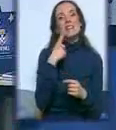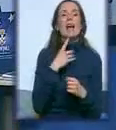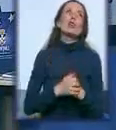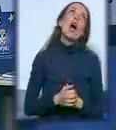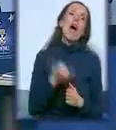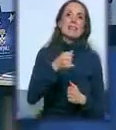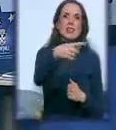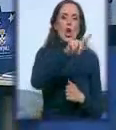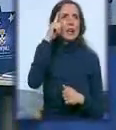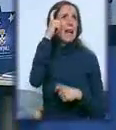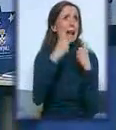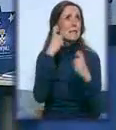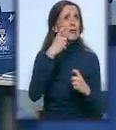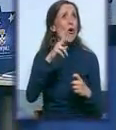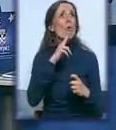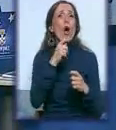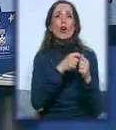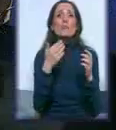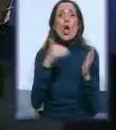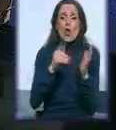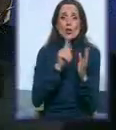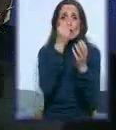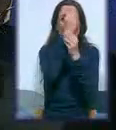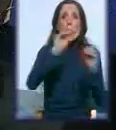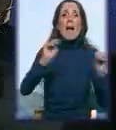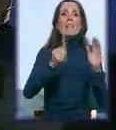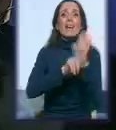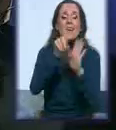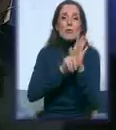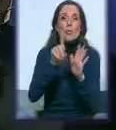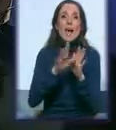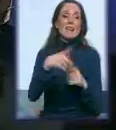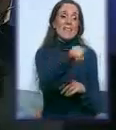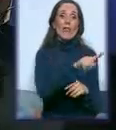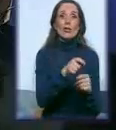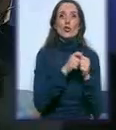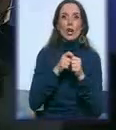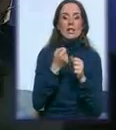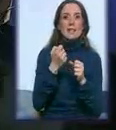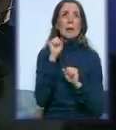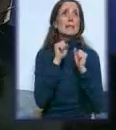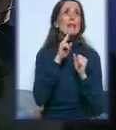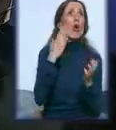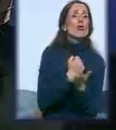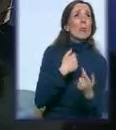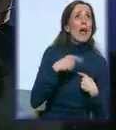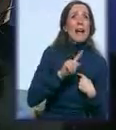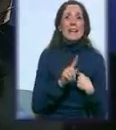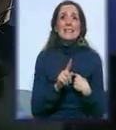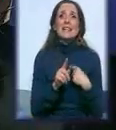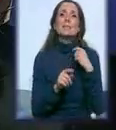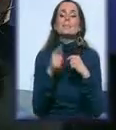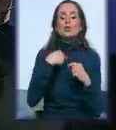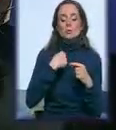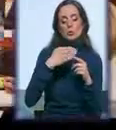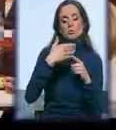sam ja? Uskoro, možda već danas ili najkasnije u poneljak ćemo objaviti zvaničnu listu, ali smo vi već napravili komunikaću sa tim udruženjima koje će dobiti da bi